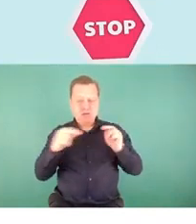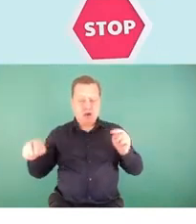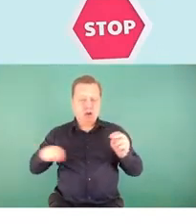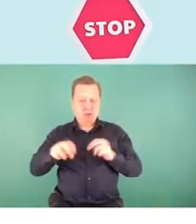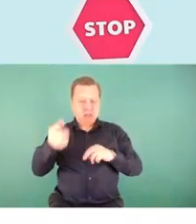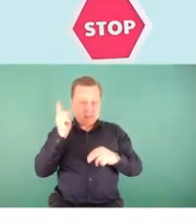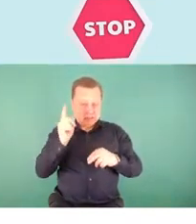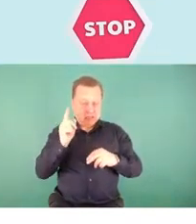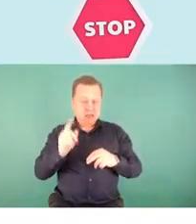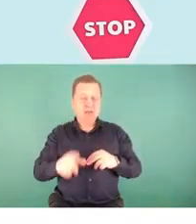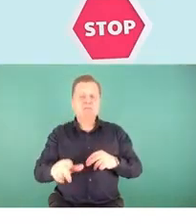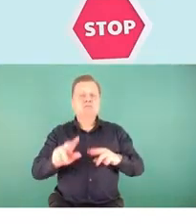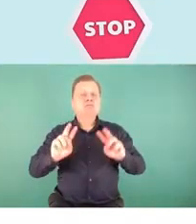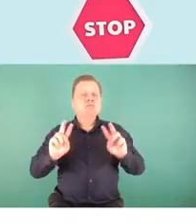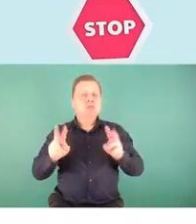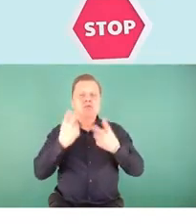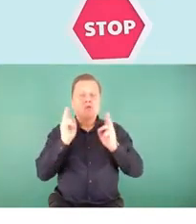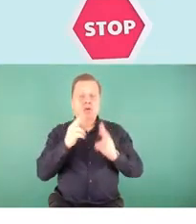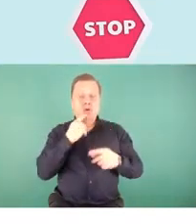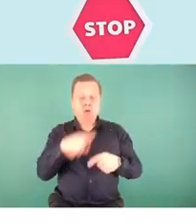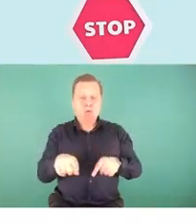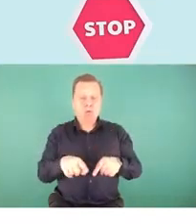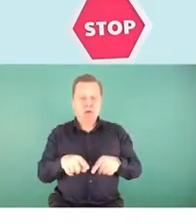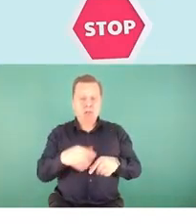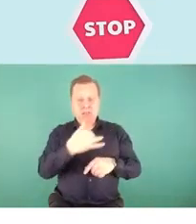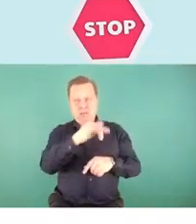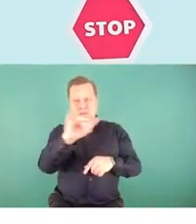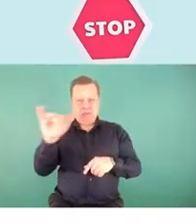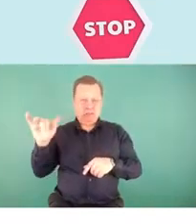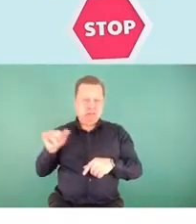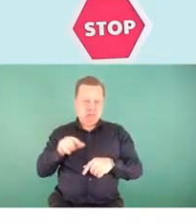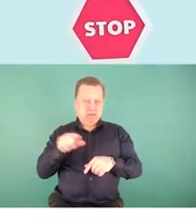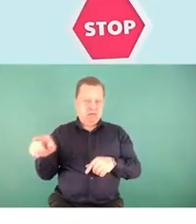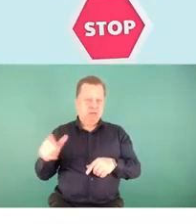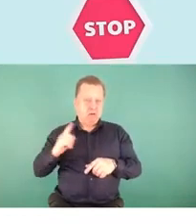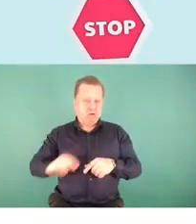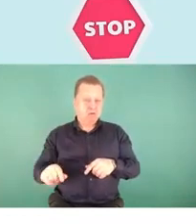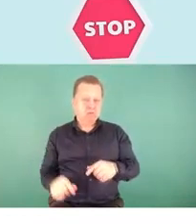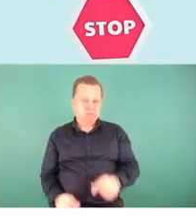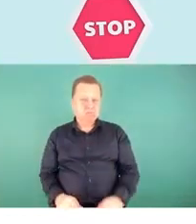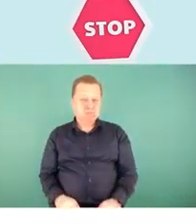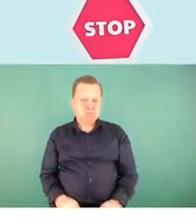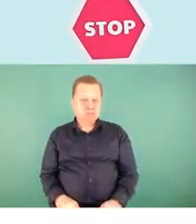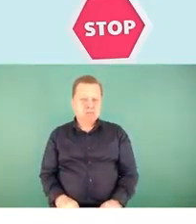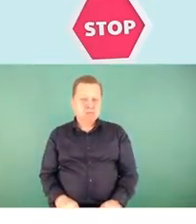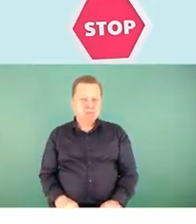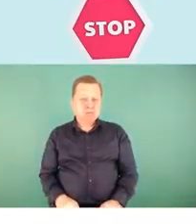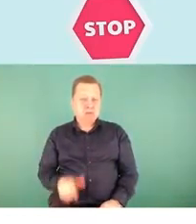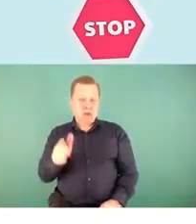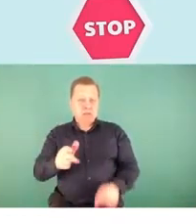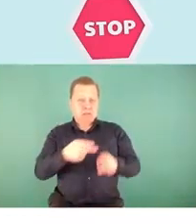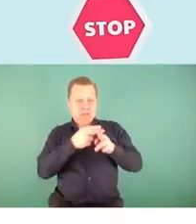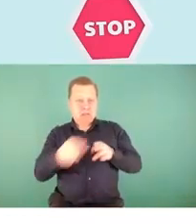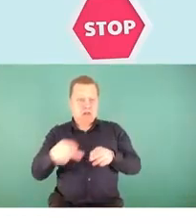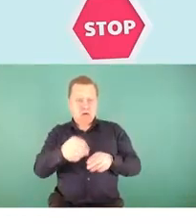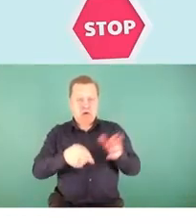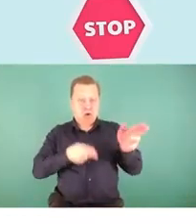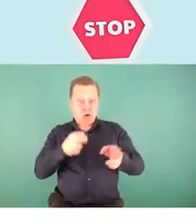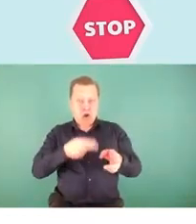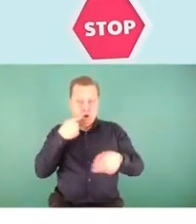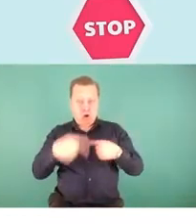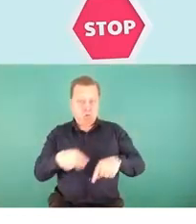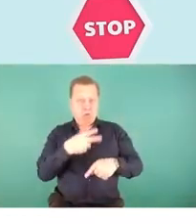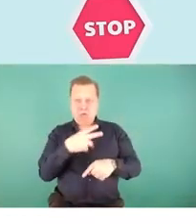miejscach, odpowiadają osoby trzecie, osoby spoza systemu kolejowego. To pokazuje, jak istotna jest edukacja właśnie w tym